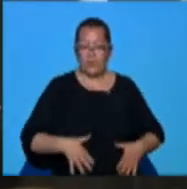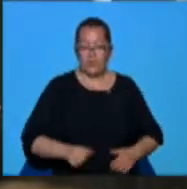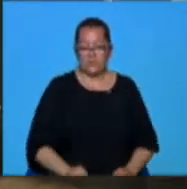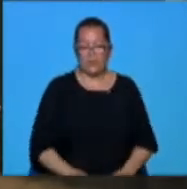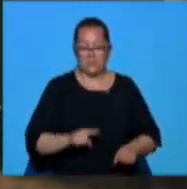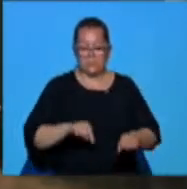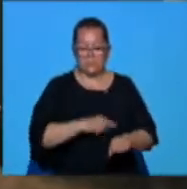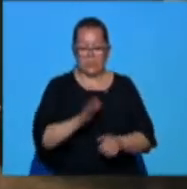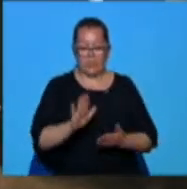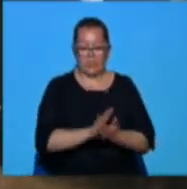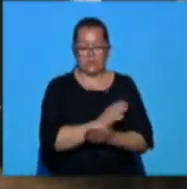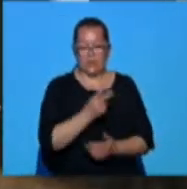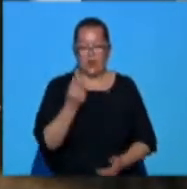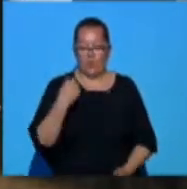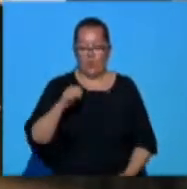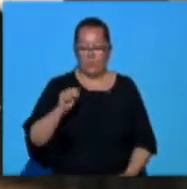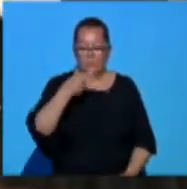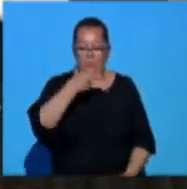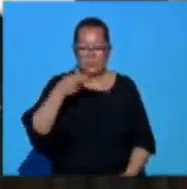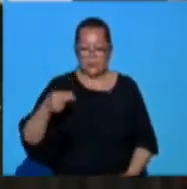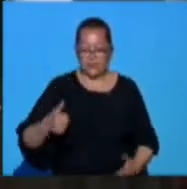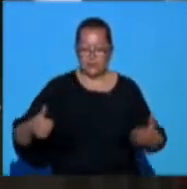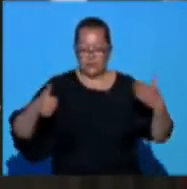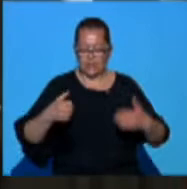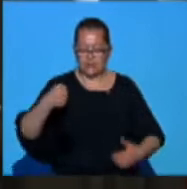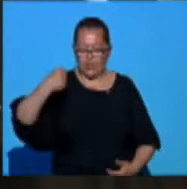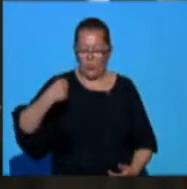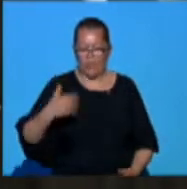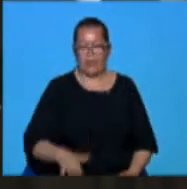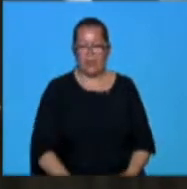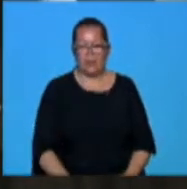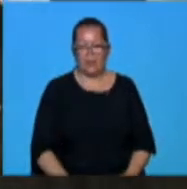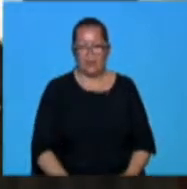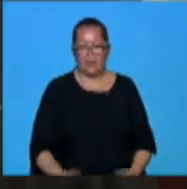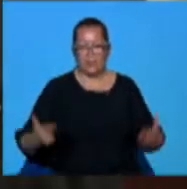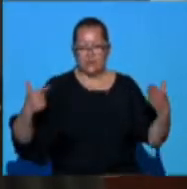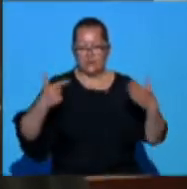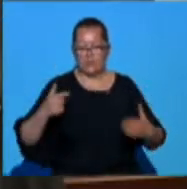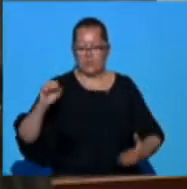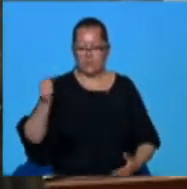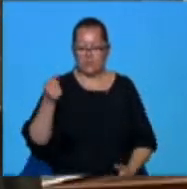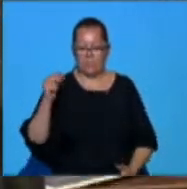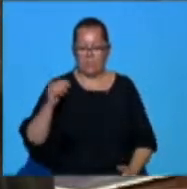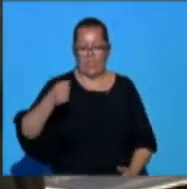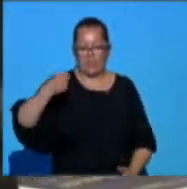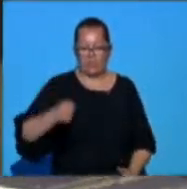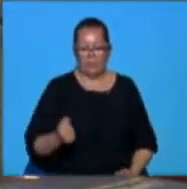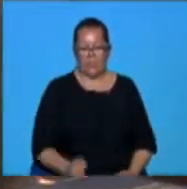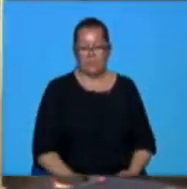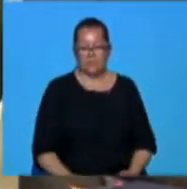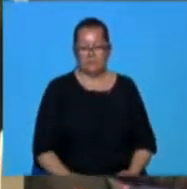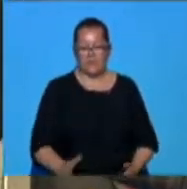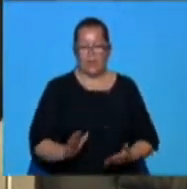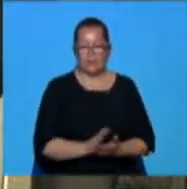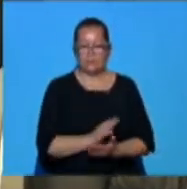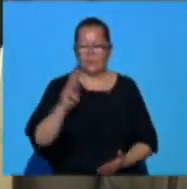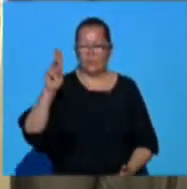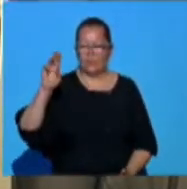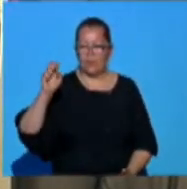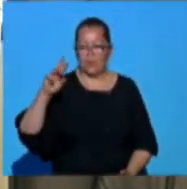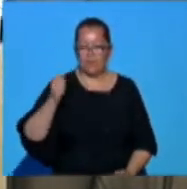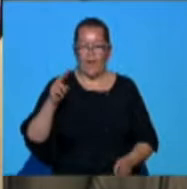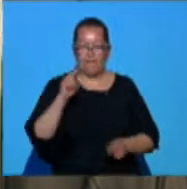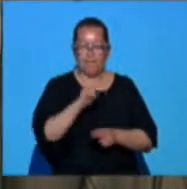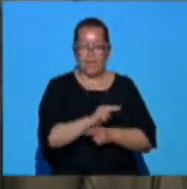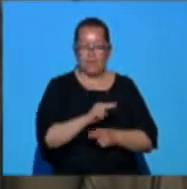perioada în care a câștigat de opt ori titlul, șase cupe ale Ucrainei și șapte supercupe. De asemenea, a cucerit cupa UEFA, iar